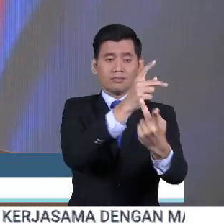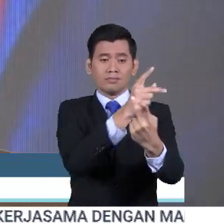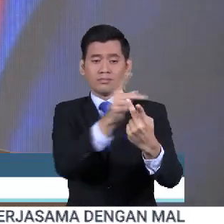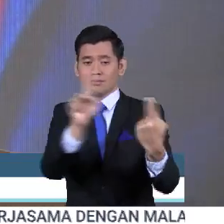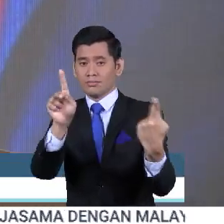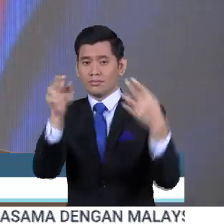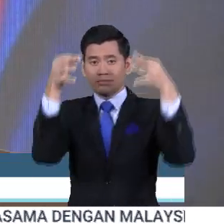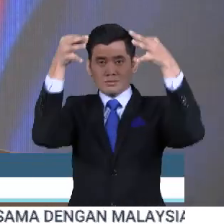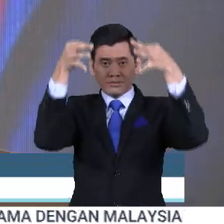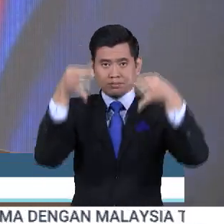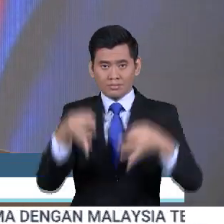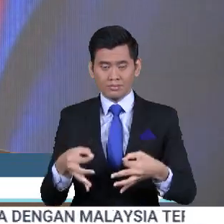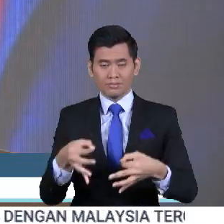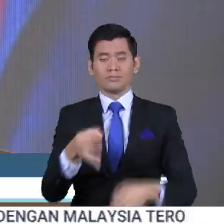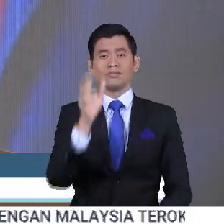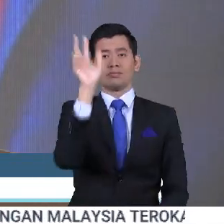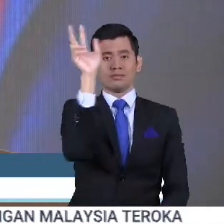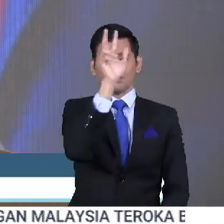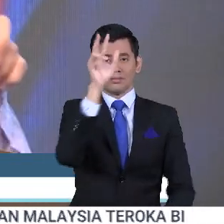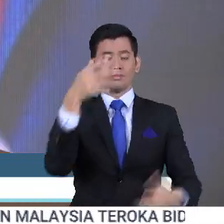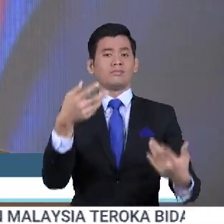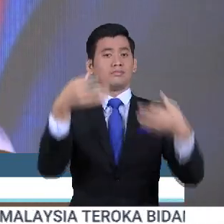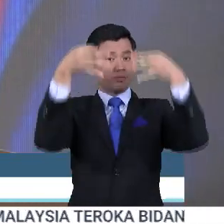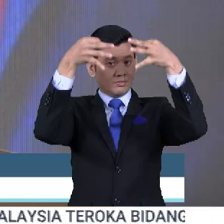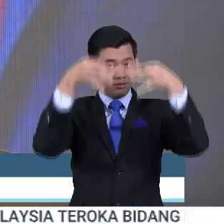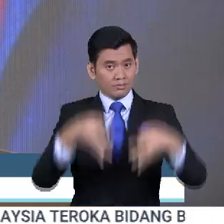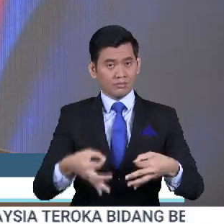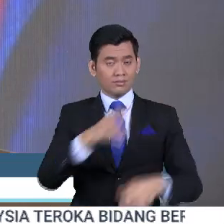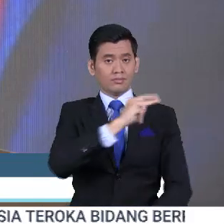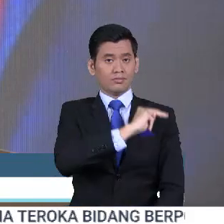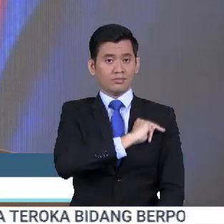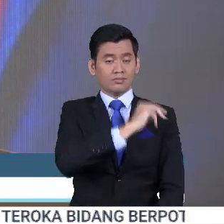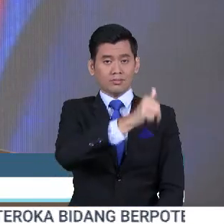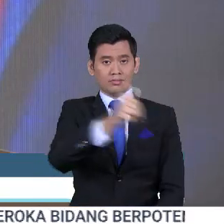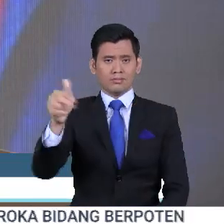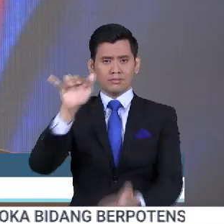kerajaan, keputusan kabinet. Dia ada, itu yang dipertikaikan.